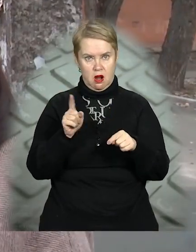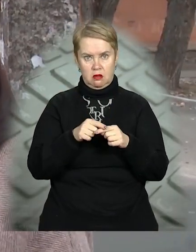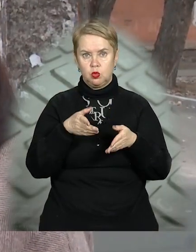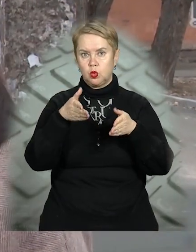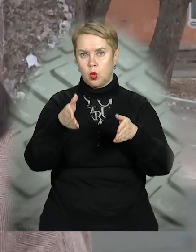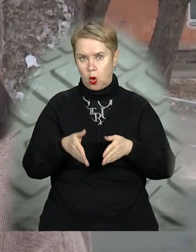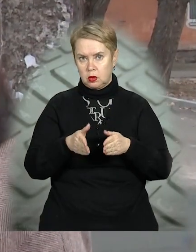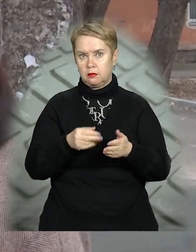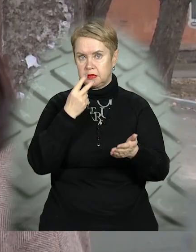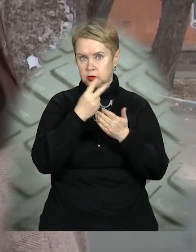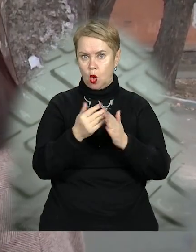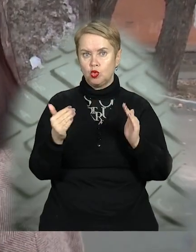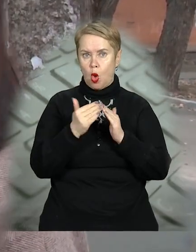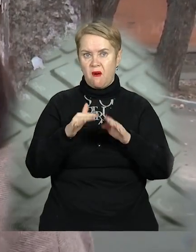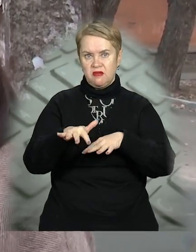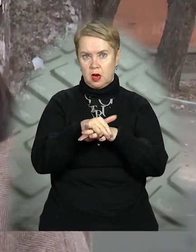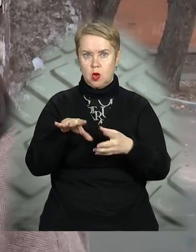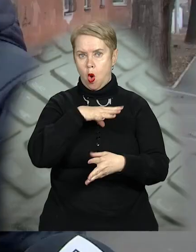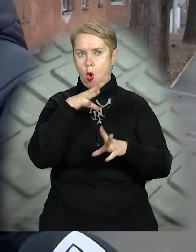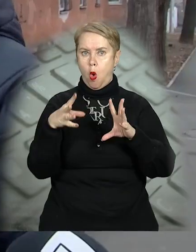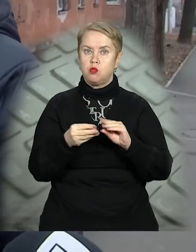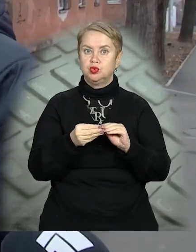Тротуар, придомова територія, це спільне.